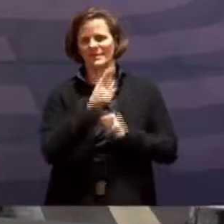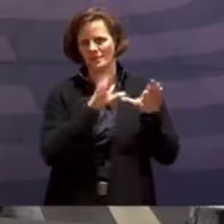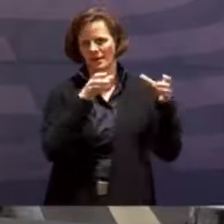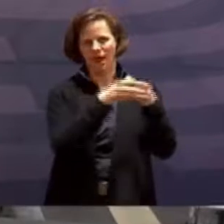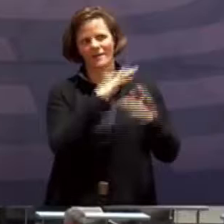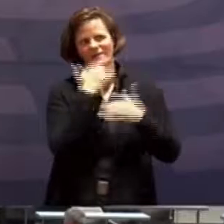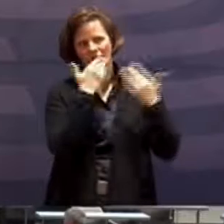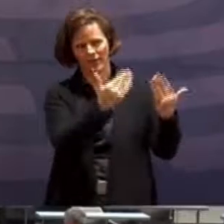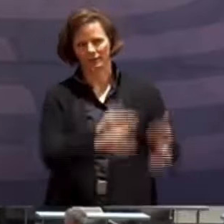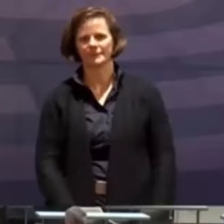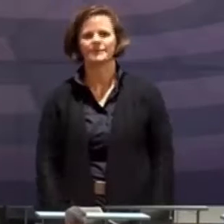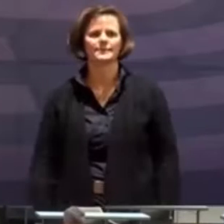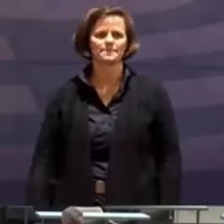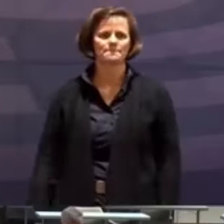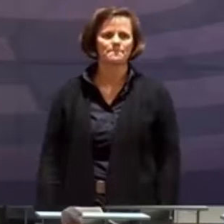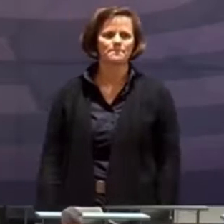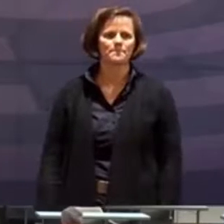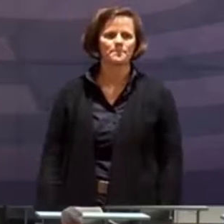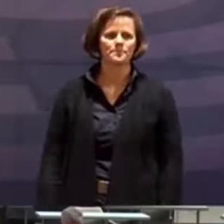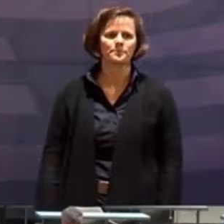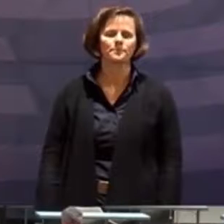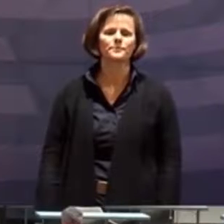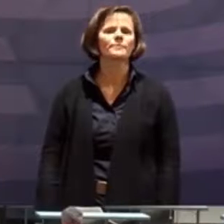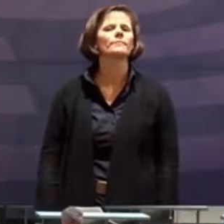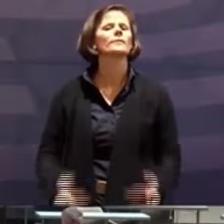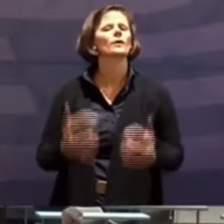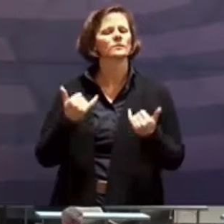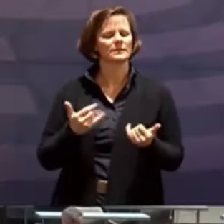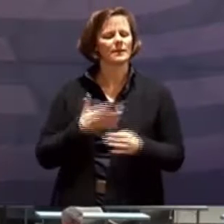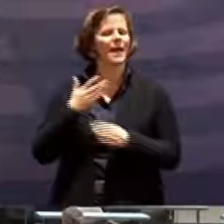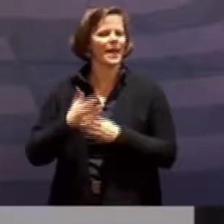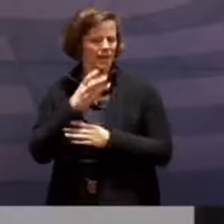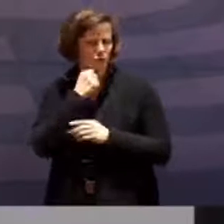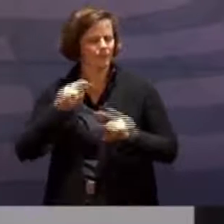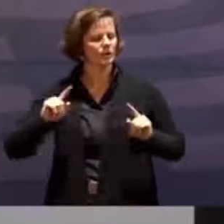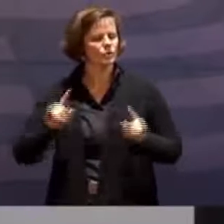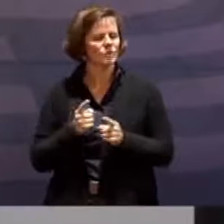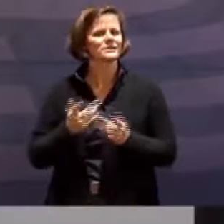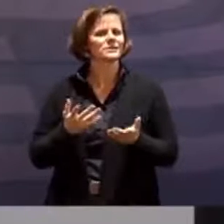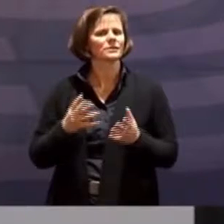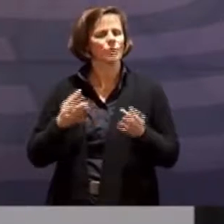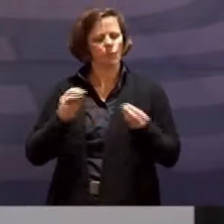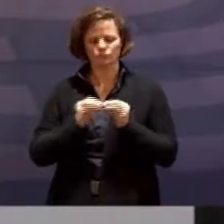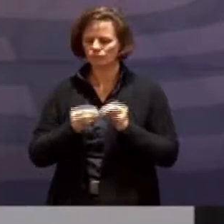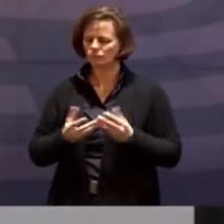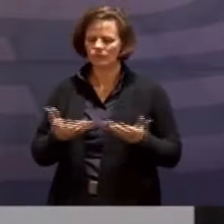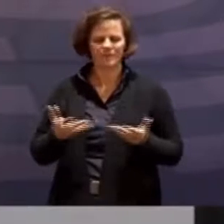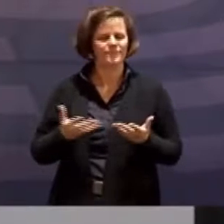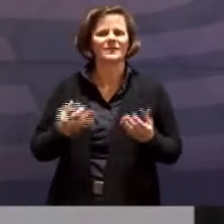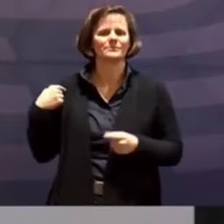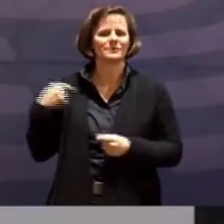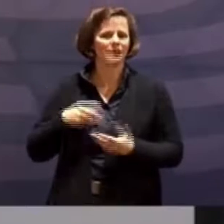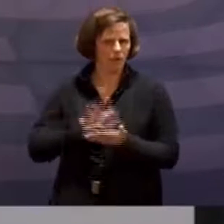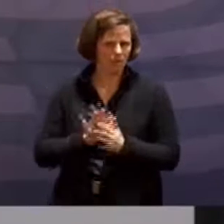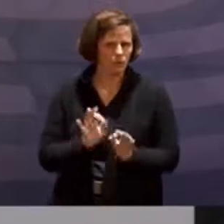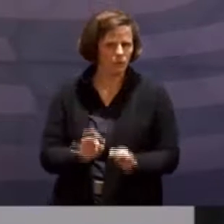Lassen Sie mich noch einmal abschließen mit einer Bestandsaufnahme und einem kleinen Ausblick schließen. Für den Moment halten wir die maßvollen Lockerungen, die seit